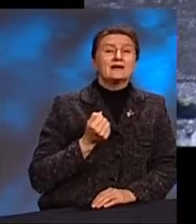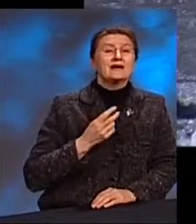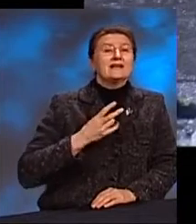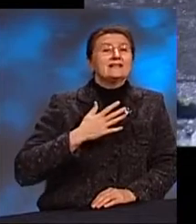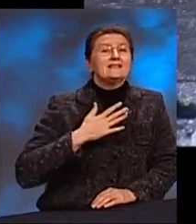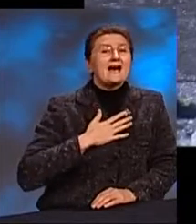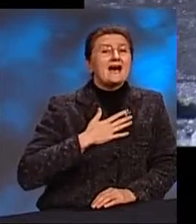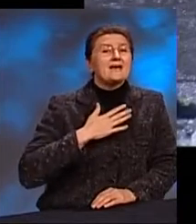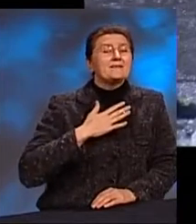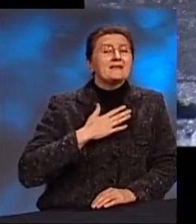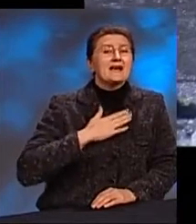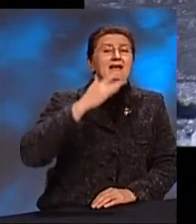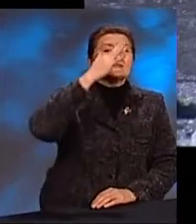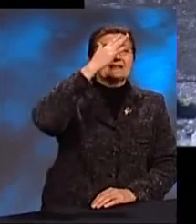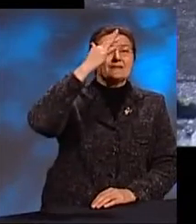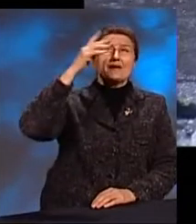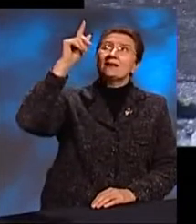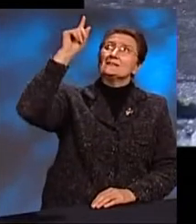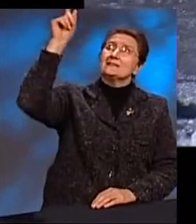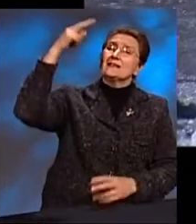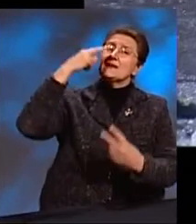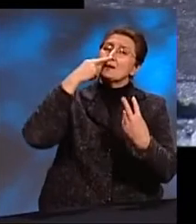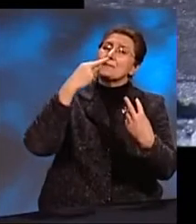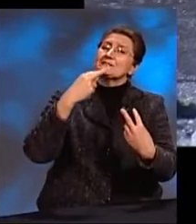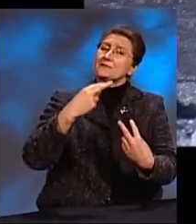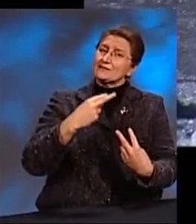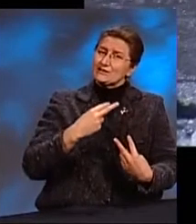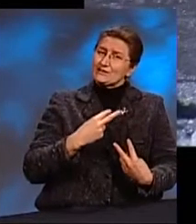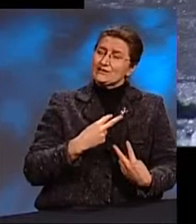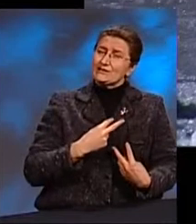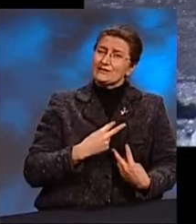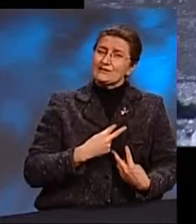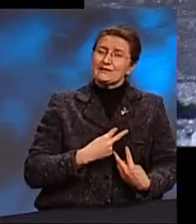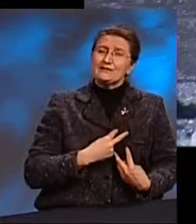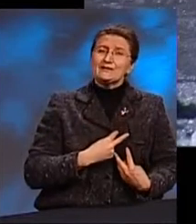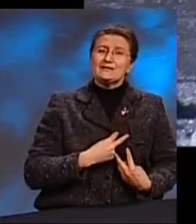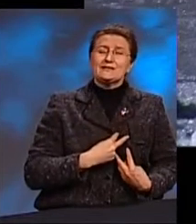На меня с небес ты посмотри